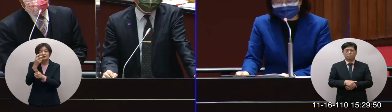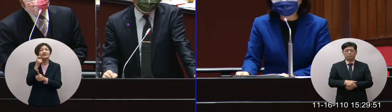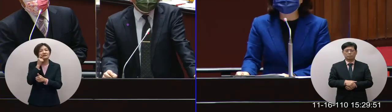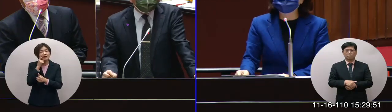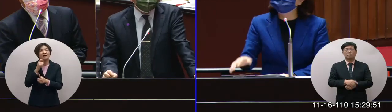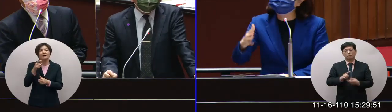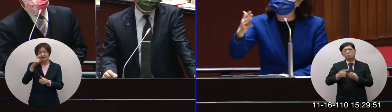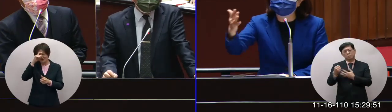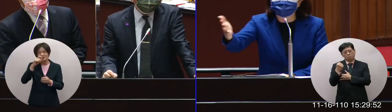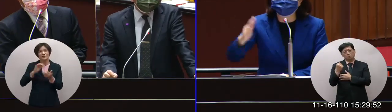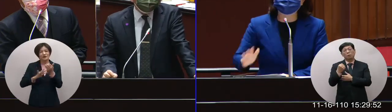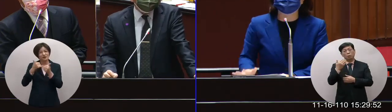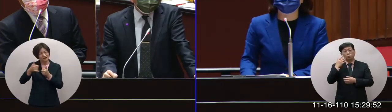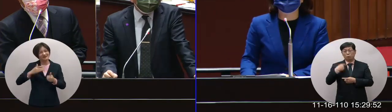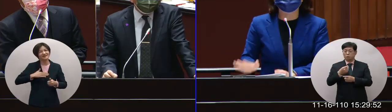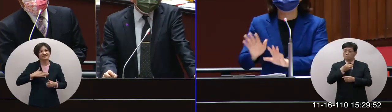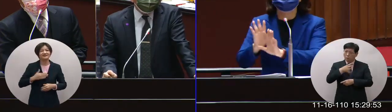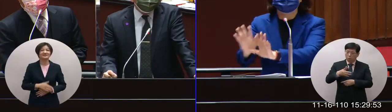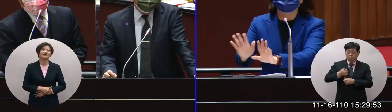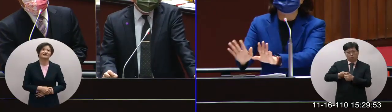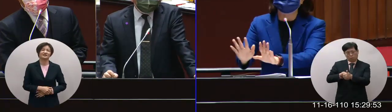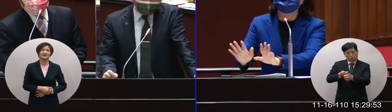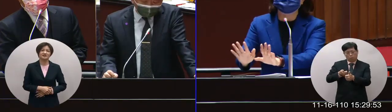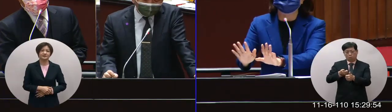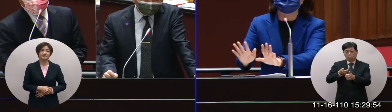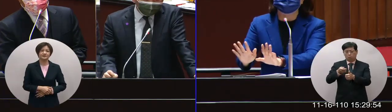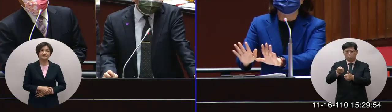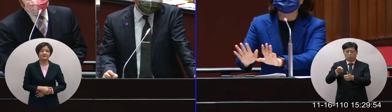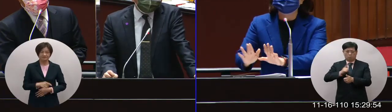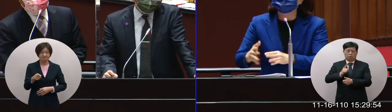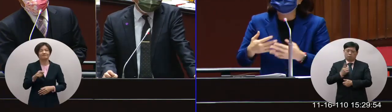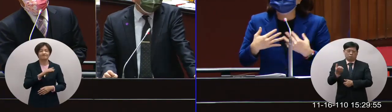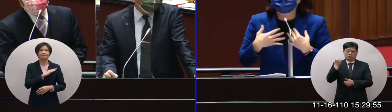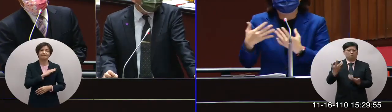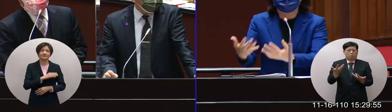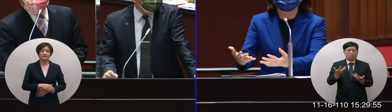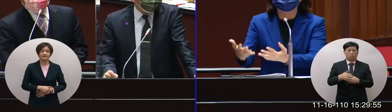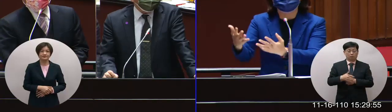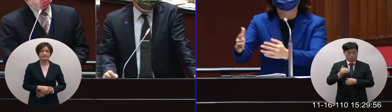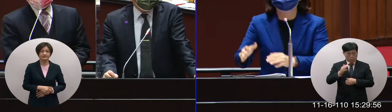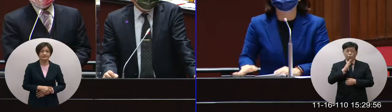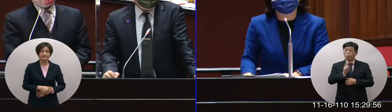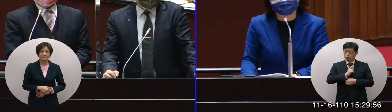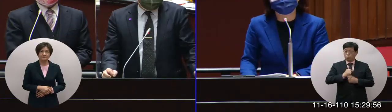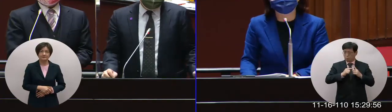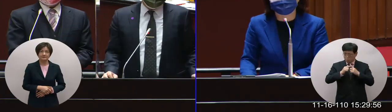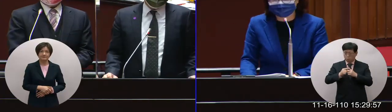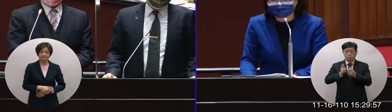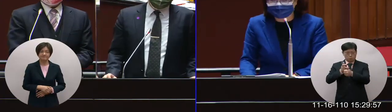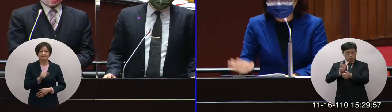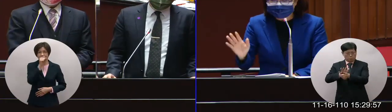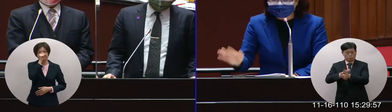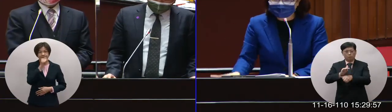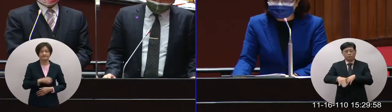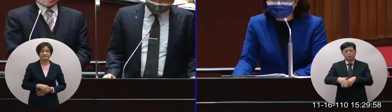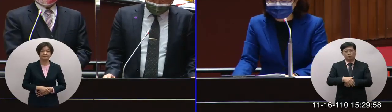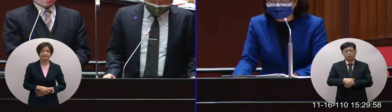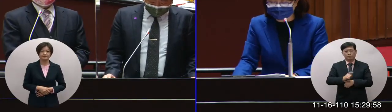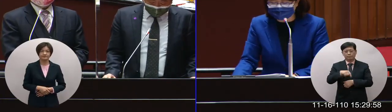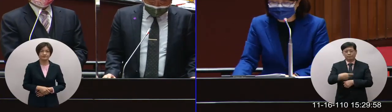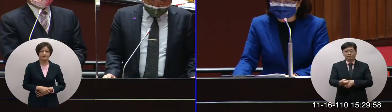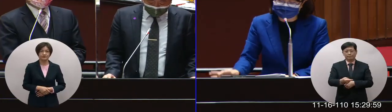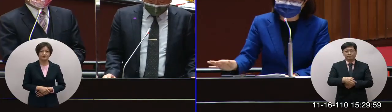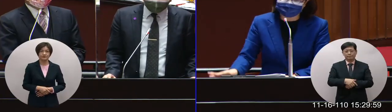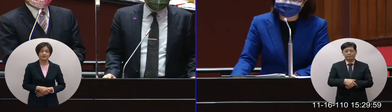請委員來當然他如果不願意你追蹤那是民眾自己選擇當然但是我們主動的部分我覺得總是要再來